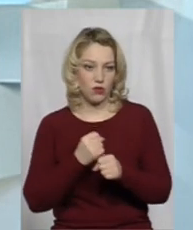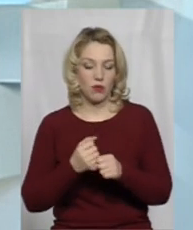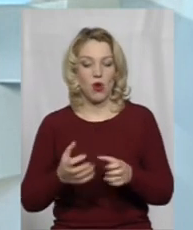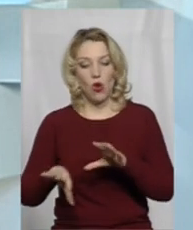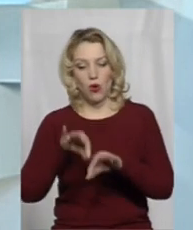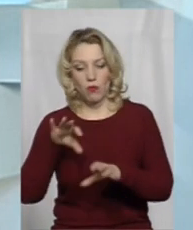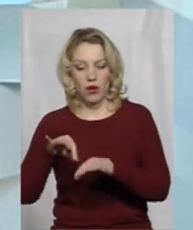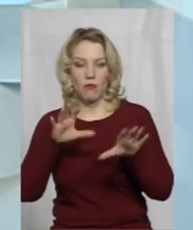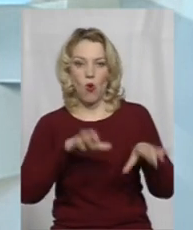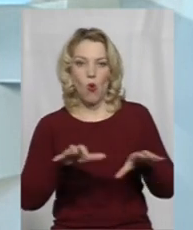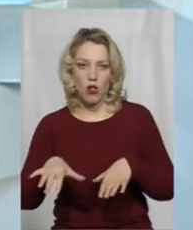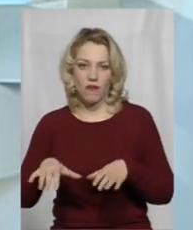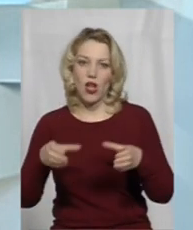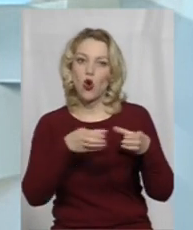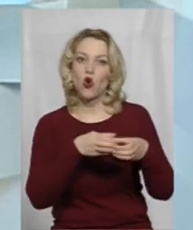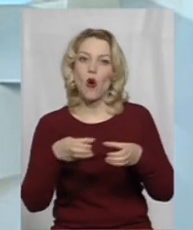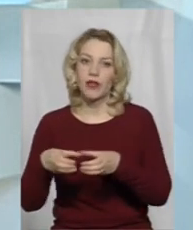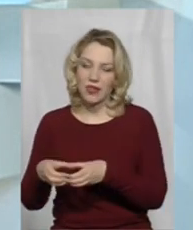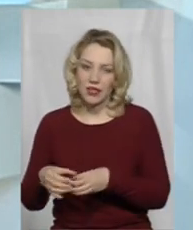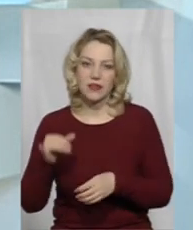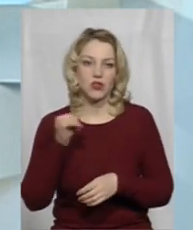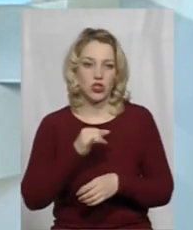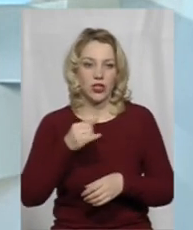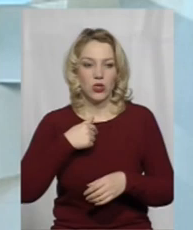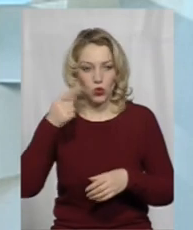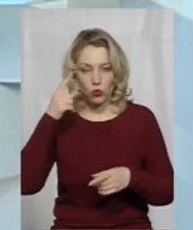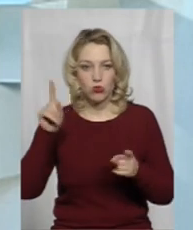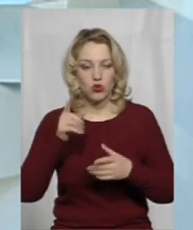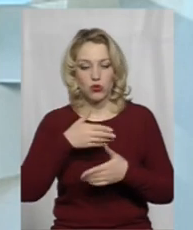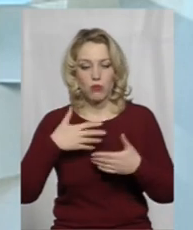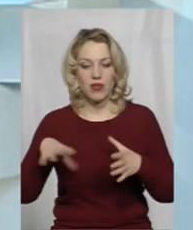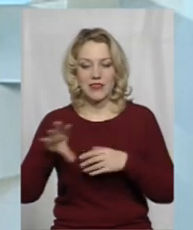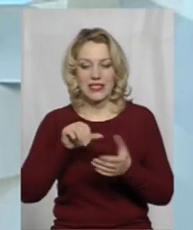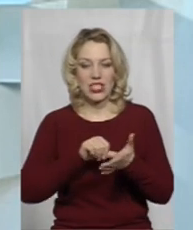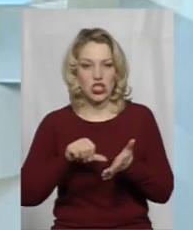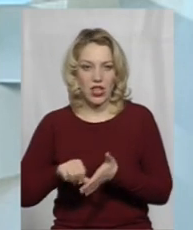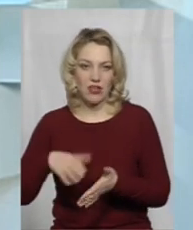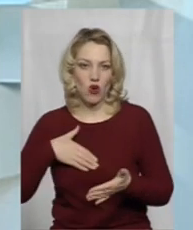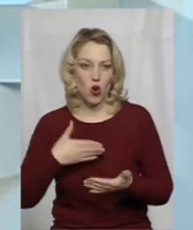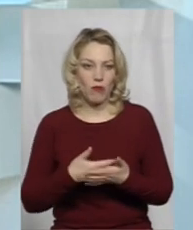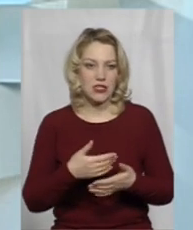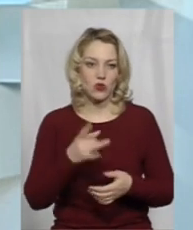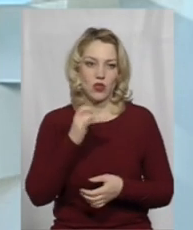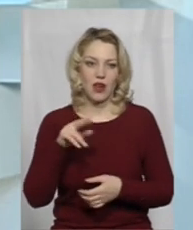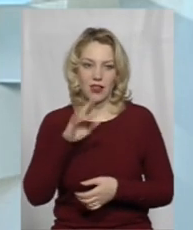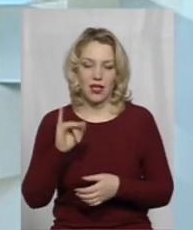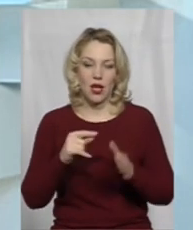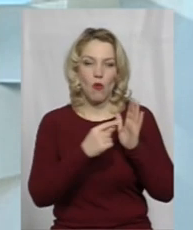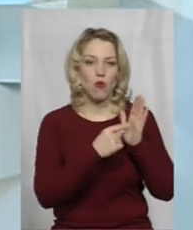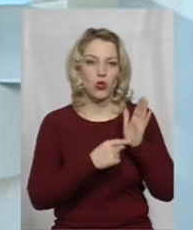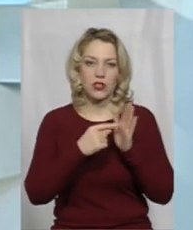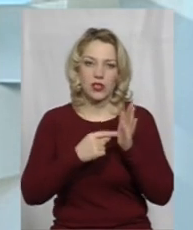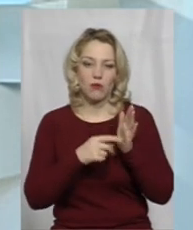оберемо голови комітетів. Ну, і, напевно, я дуже надію, щоб ми і зразу всіх членів громадської ради поділили по